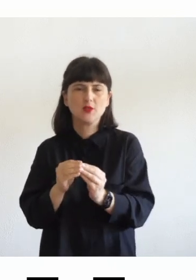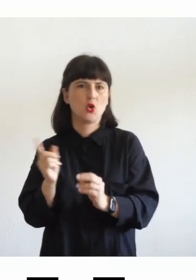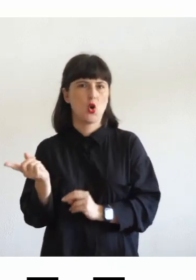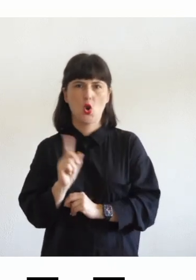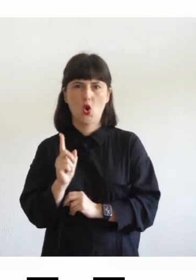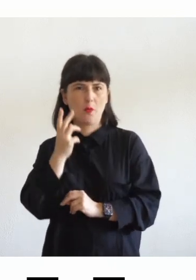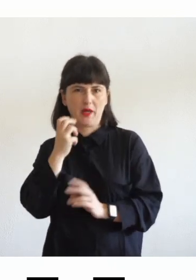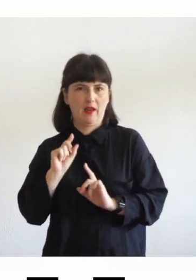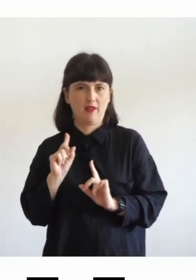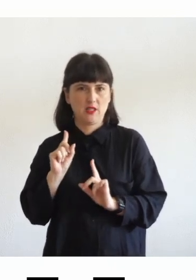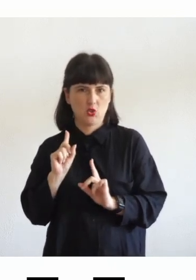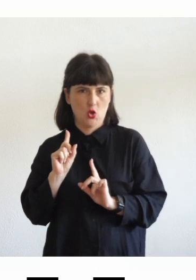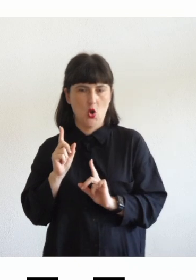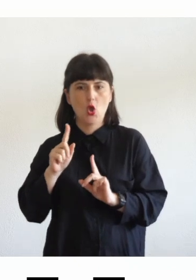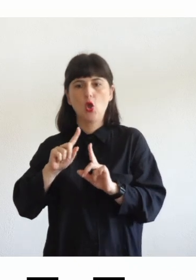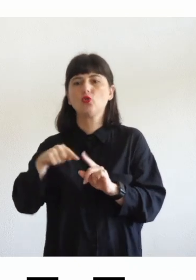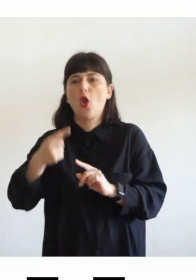successivi per alcuni